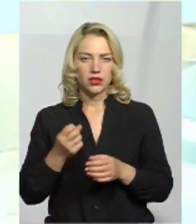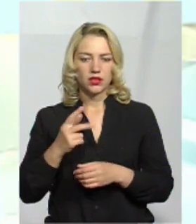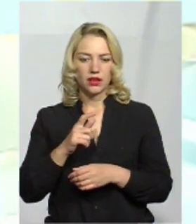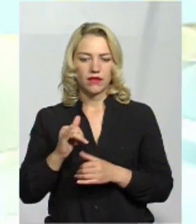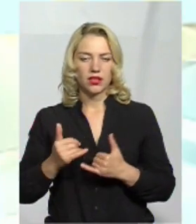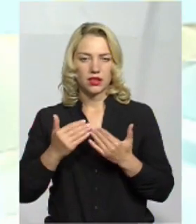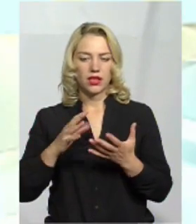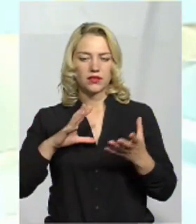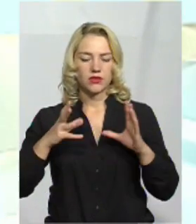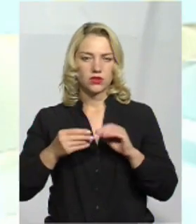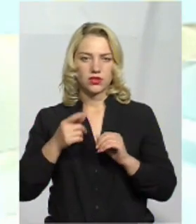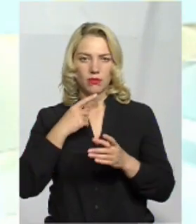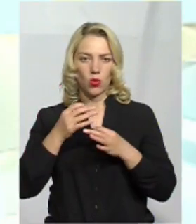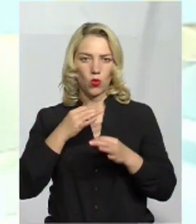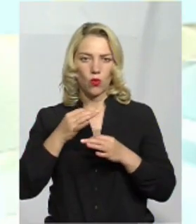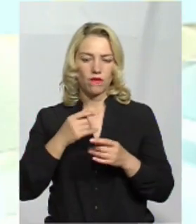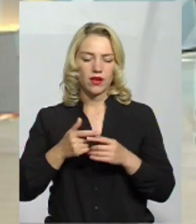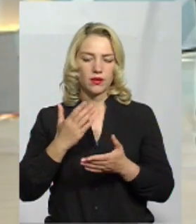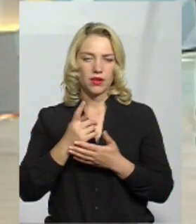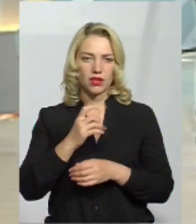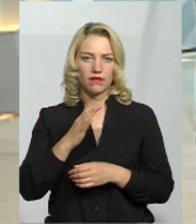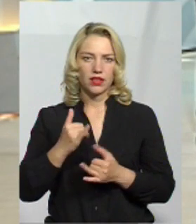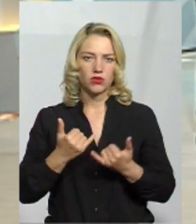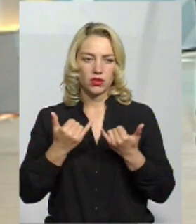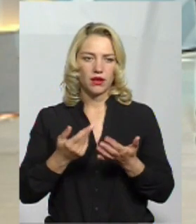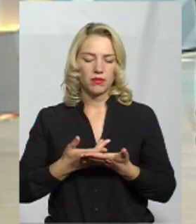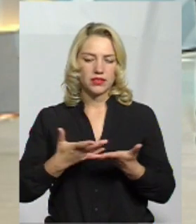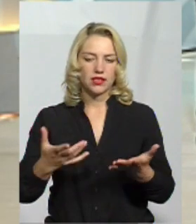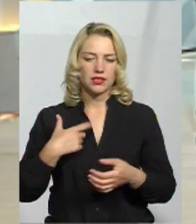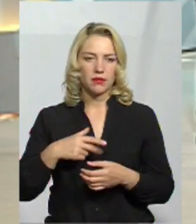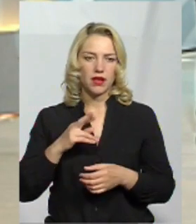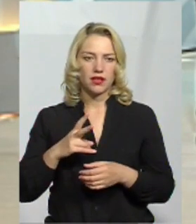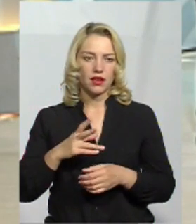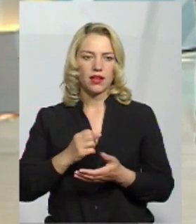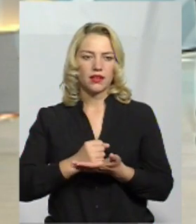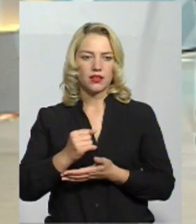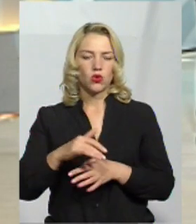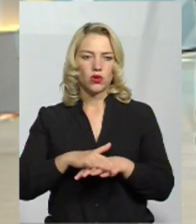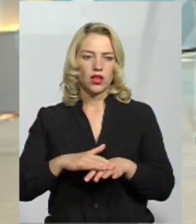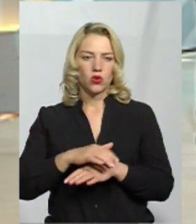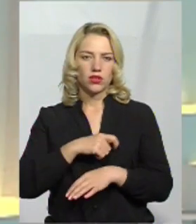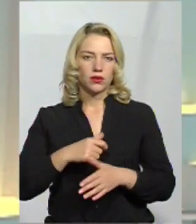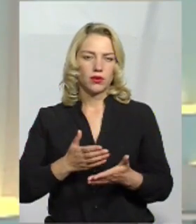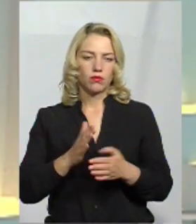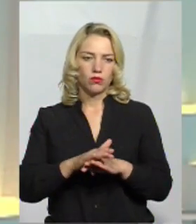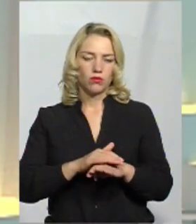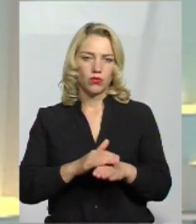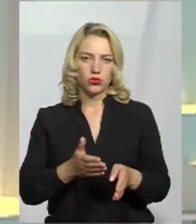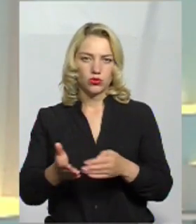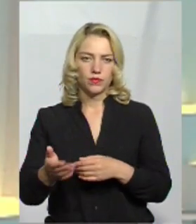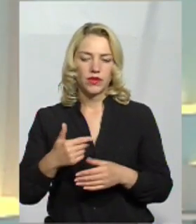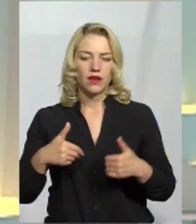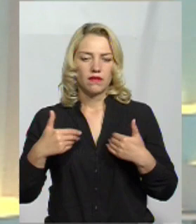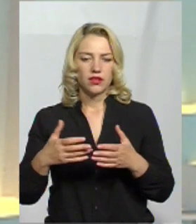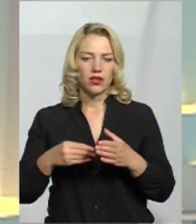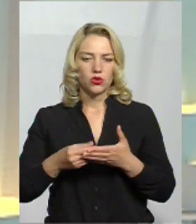спілкування загалом. І насамперед маєте хвилину для презентації себе як кандидата у народні депутати. Прошу, хвилина. Вітаю,